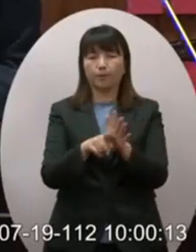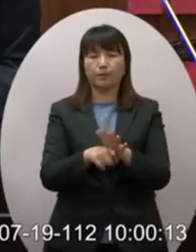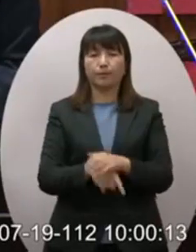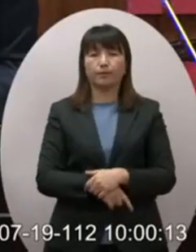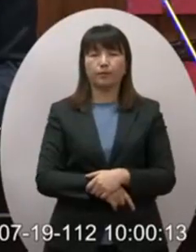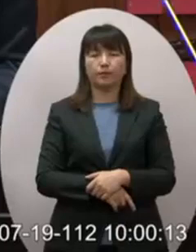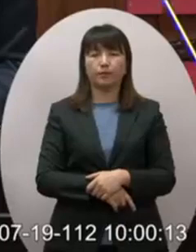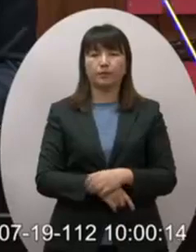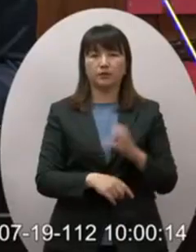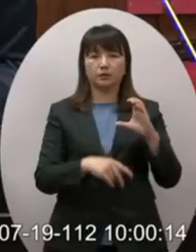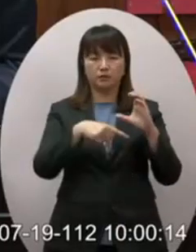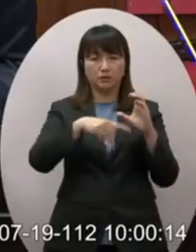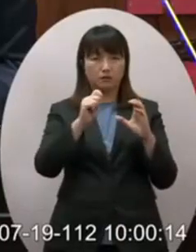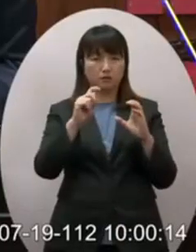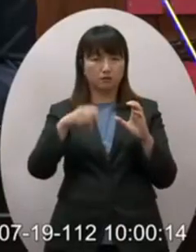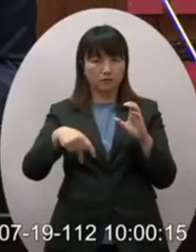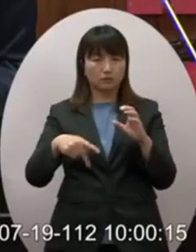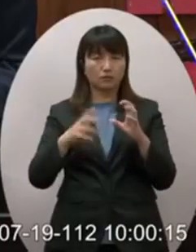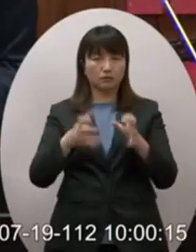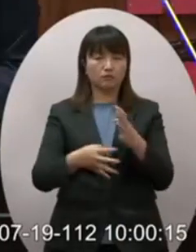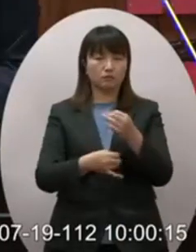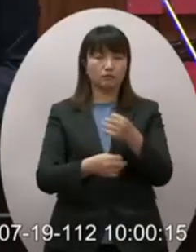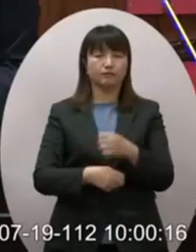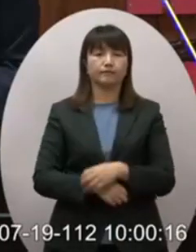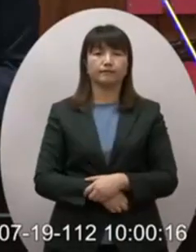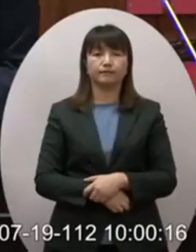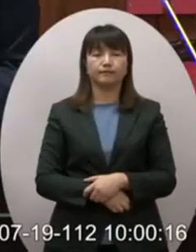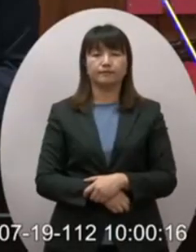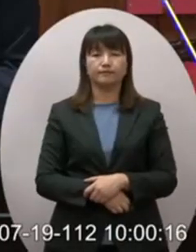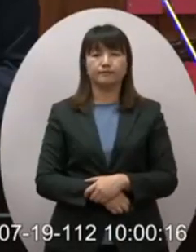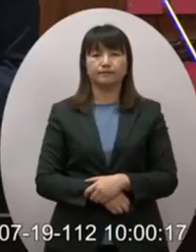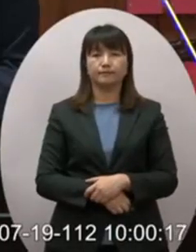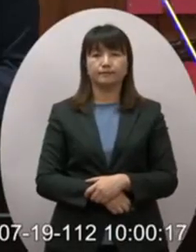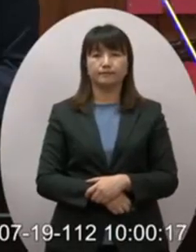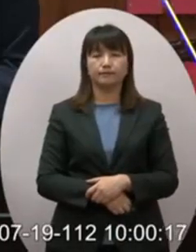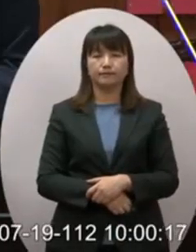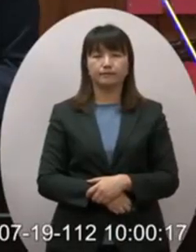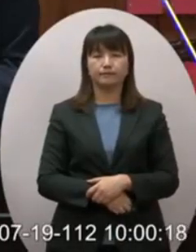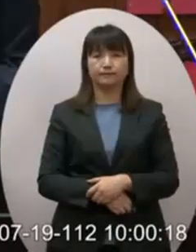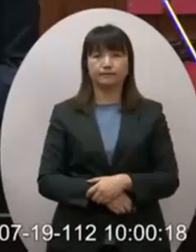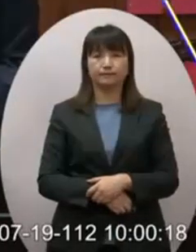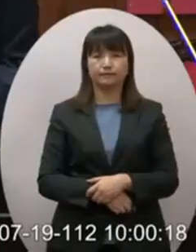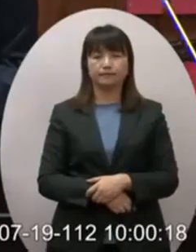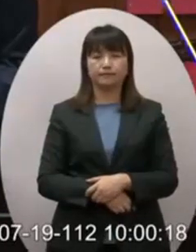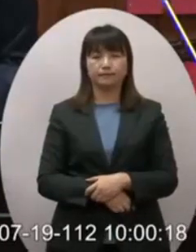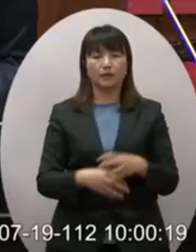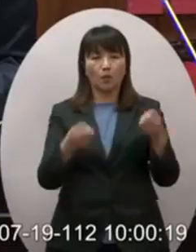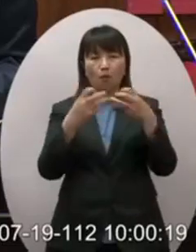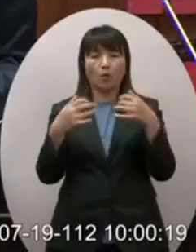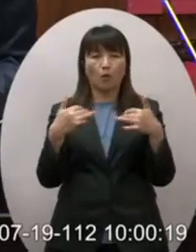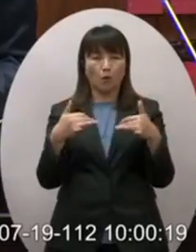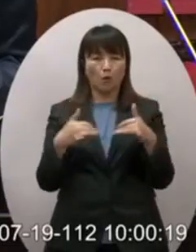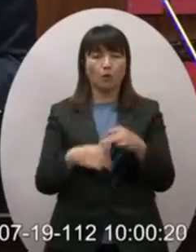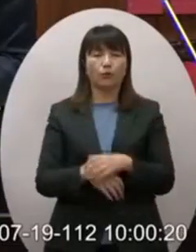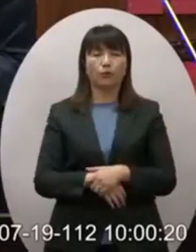CPTPP台灣工作小組何時成確實在剛完畢的這個會議沒有去討論這個沒有論